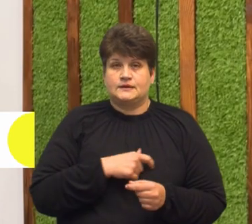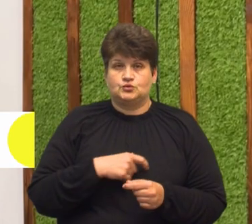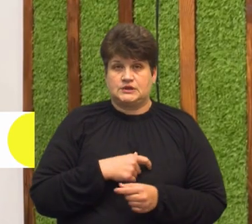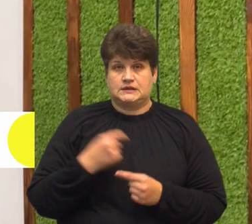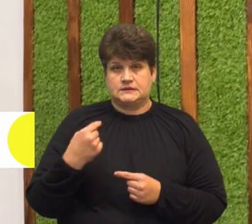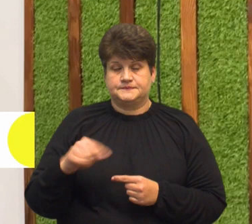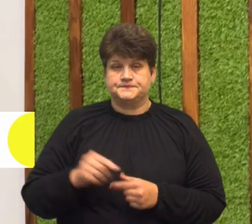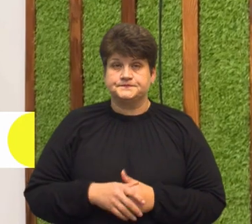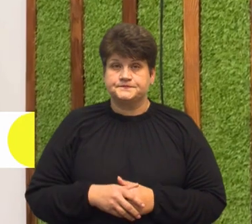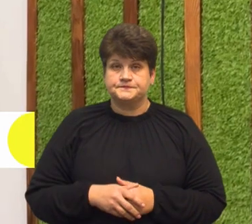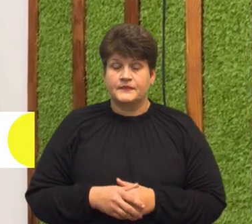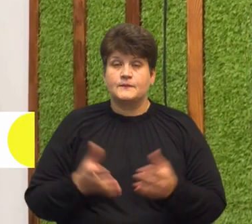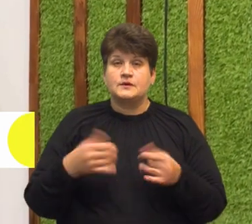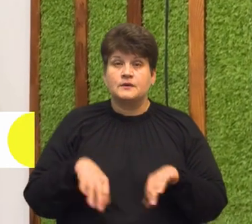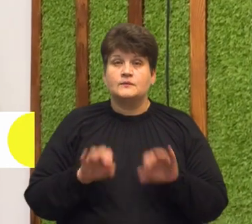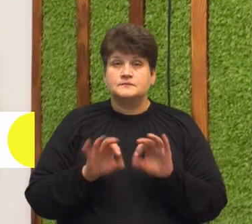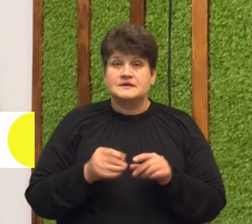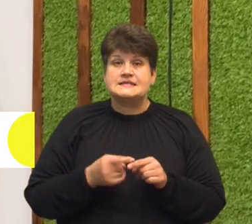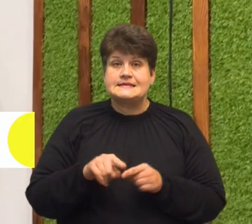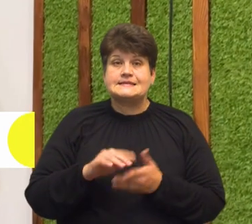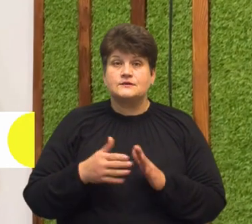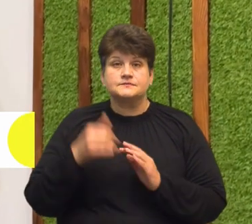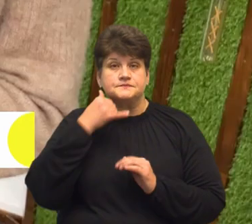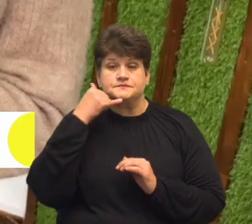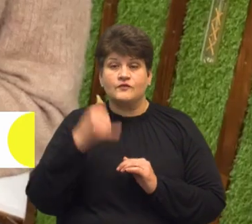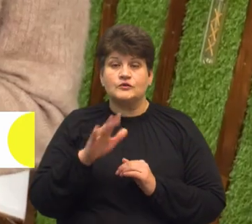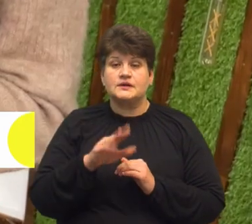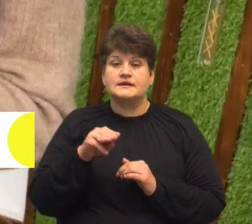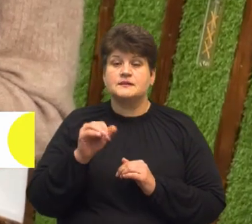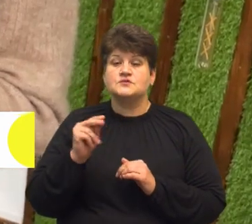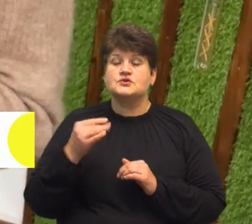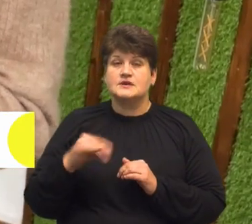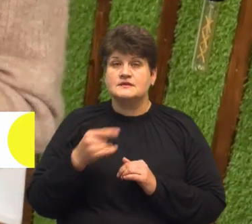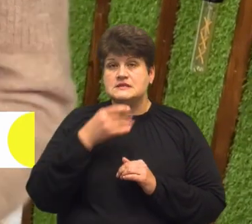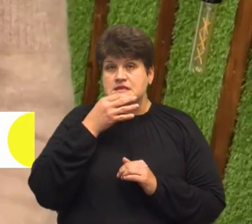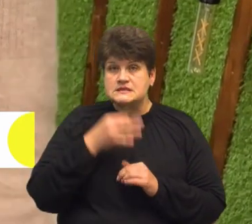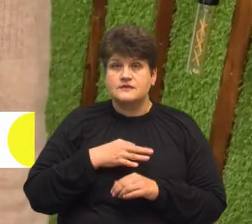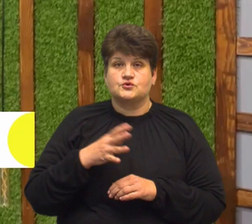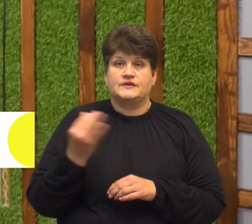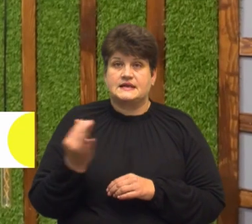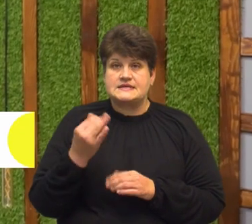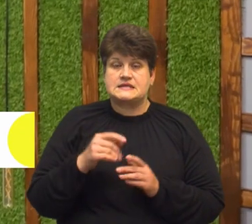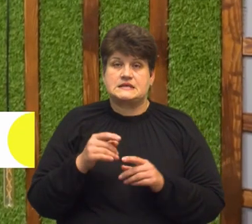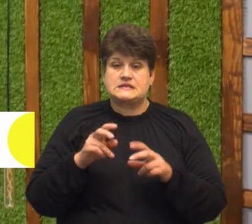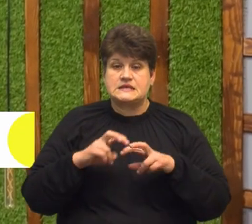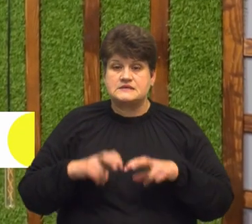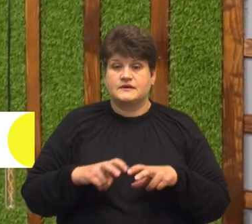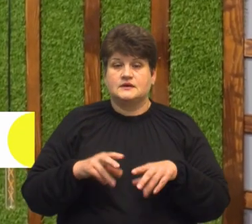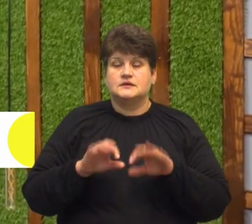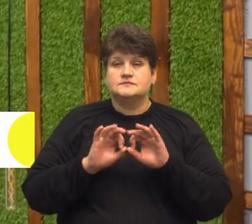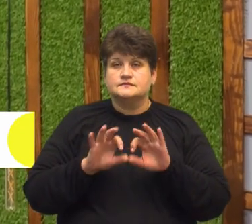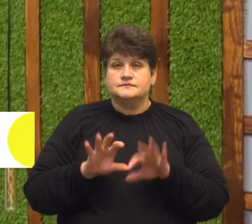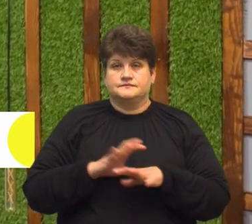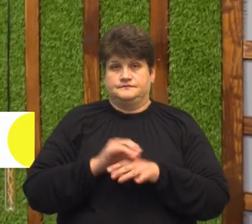Аби отримати коментар щодо цієї ситуації, ми телефонували до Володимира Тимчія. Він сказав, що в інтересах слідства давати коментарі не може. У